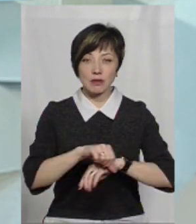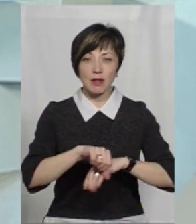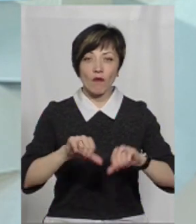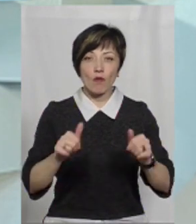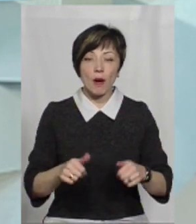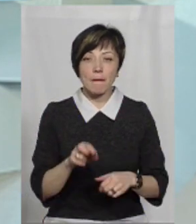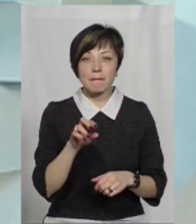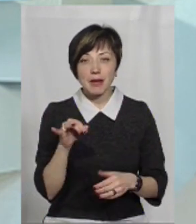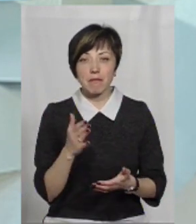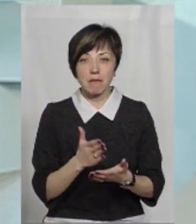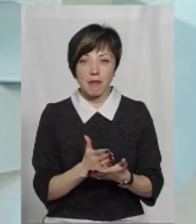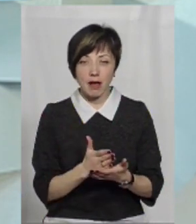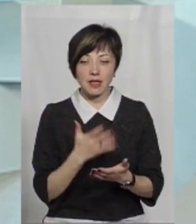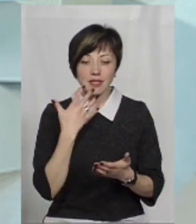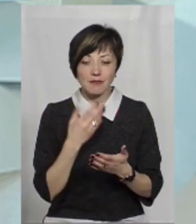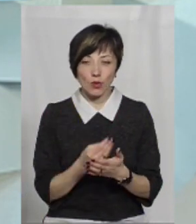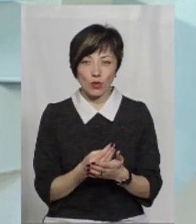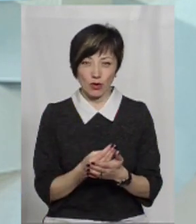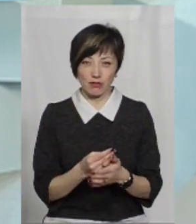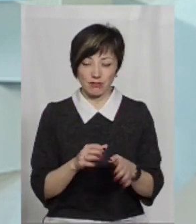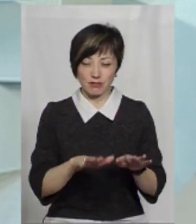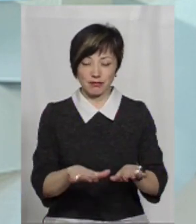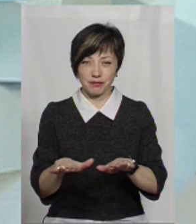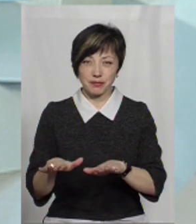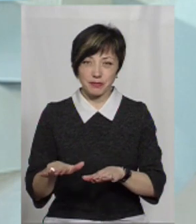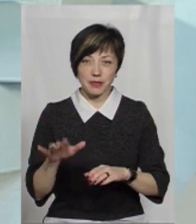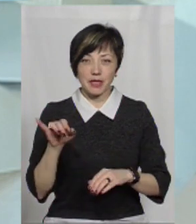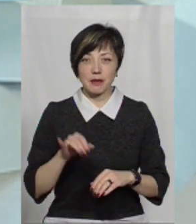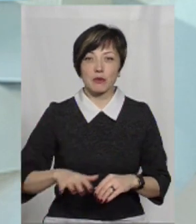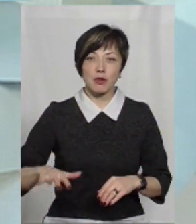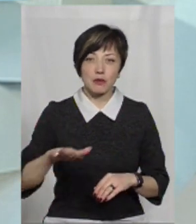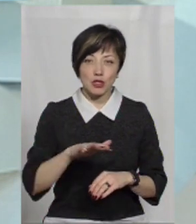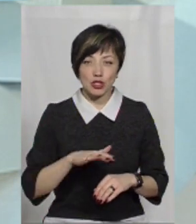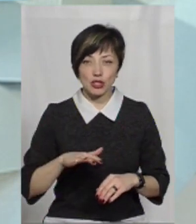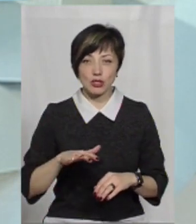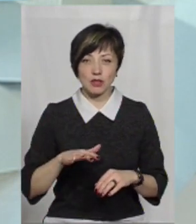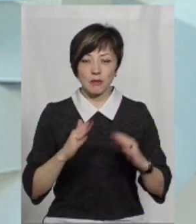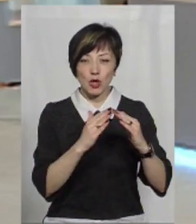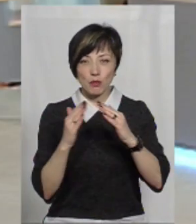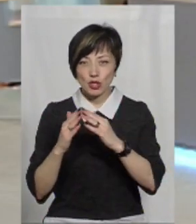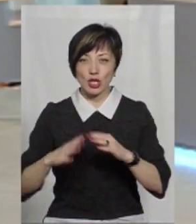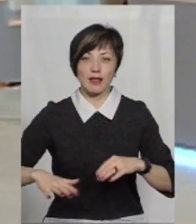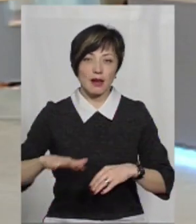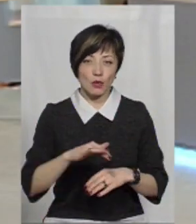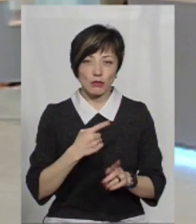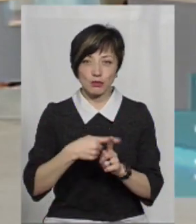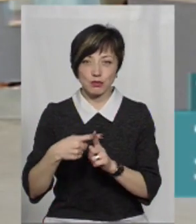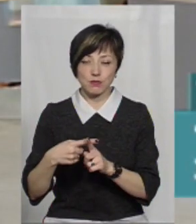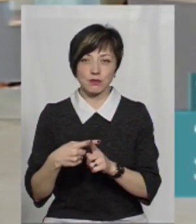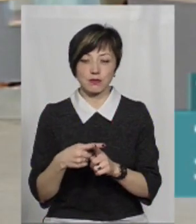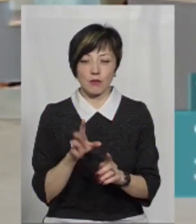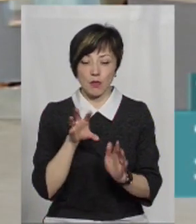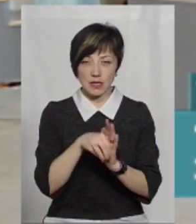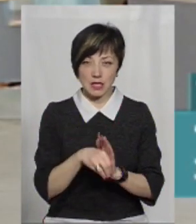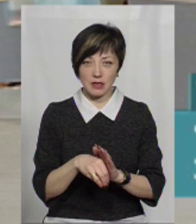які б мали певну інфраструктуру. Зокрема, і приміщення, і території, скажімо так, яка могла